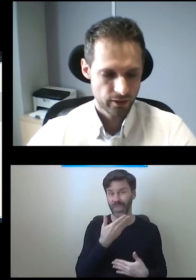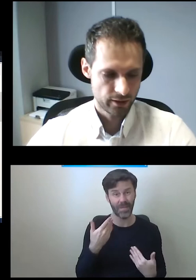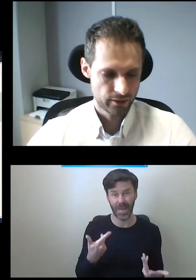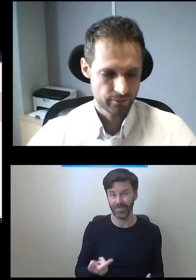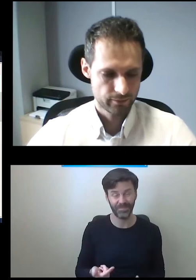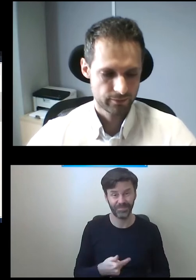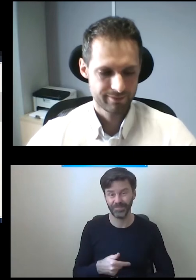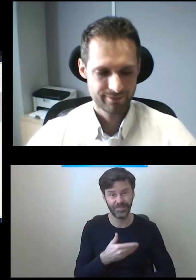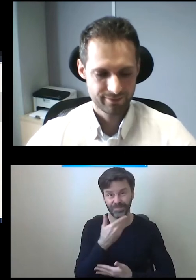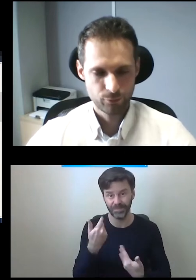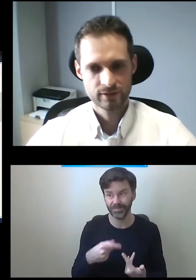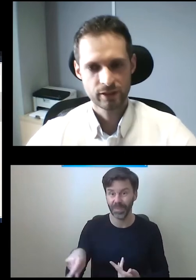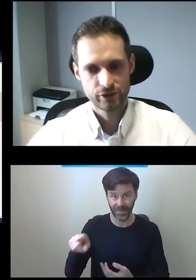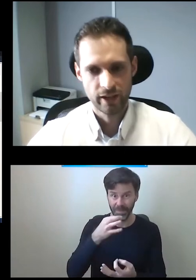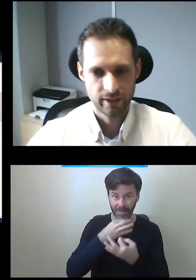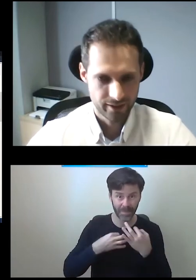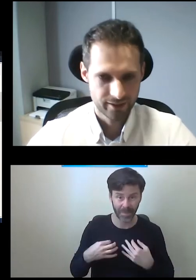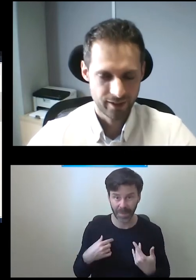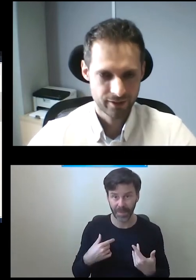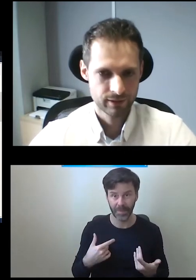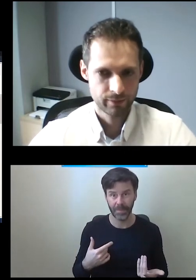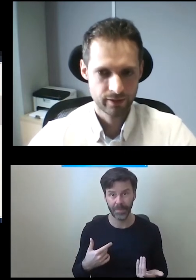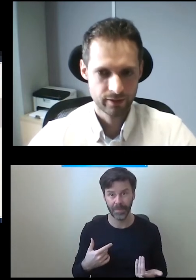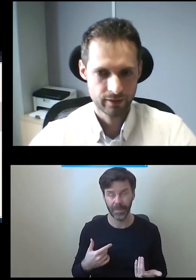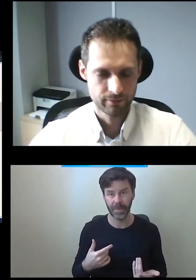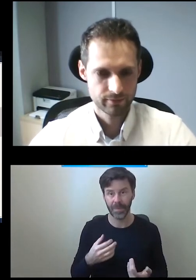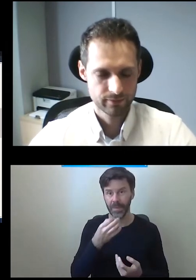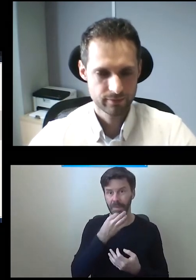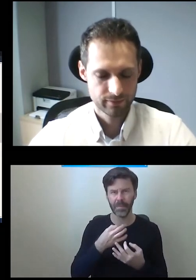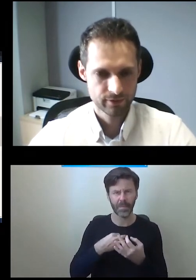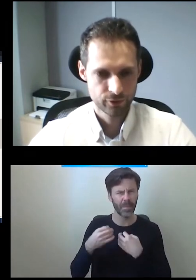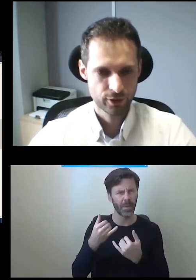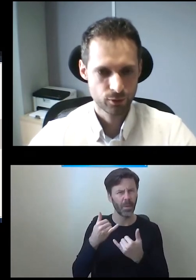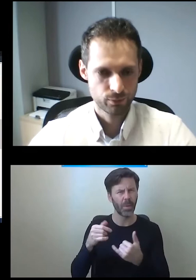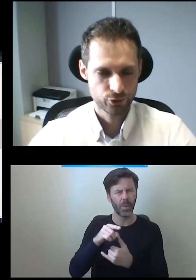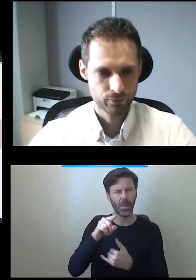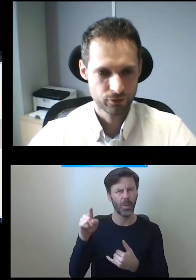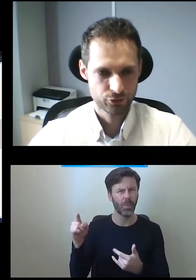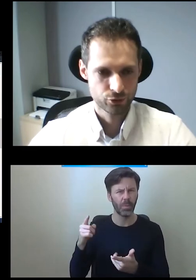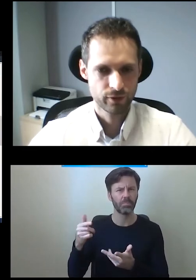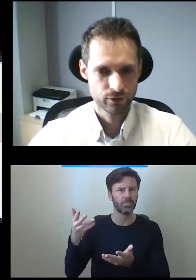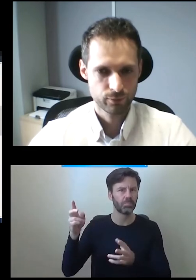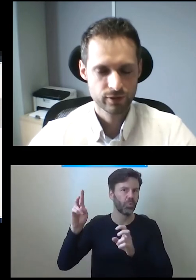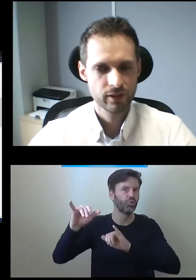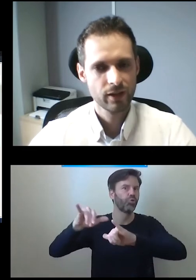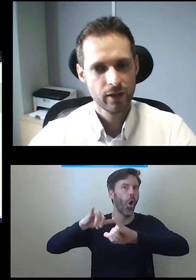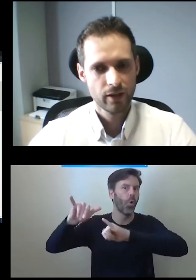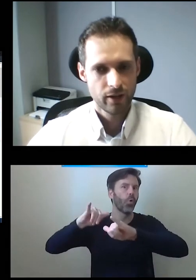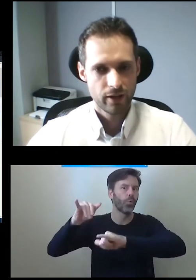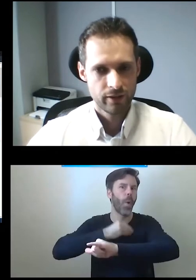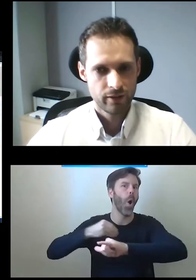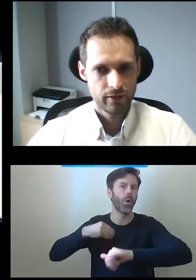nie mogę zdradzić jakie, ale, ale są zapytania tam z wysokiego poziomu rządowego z Polski.